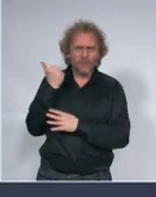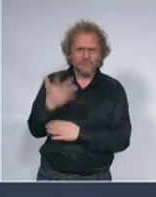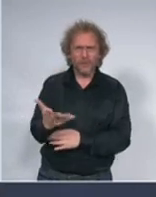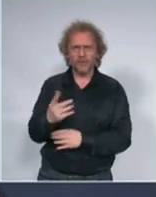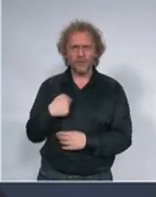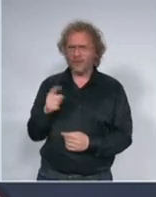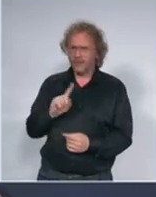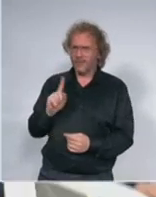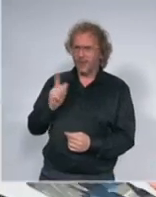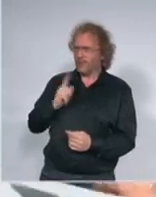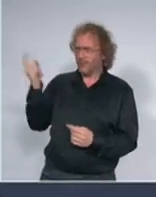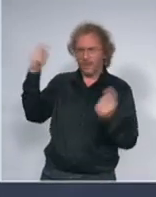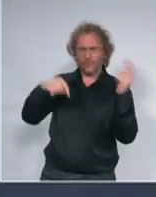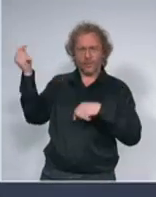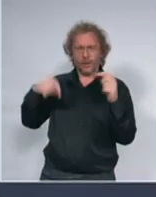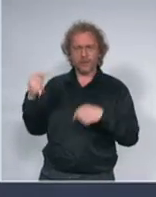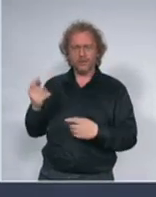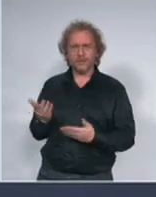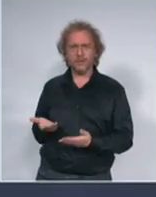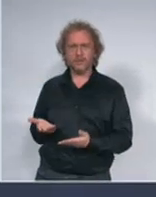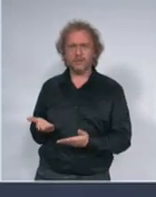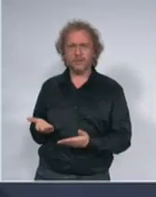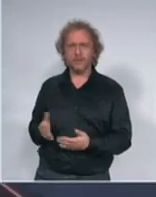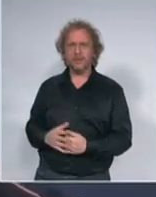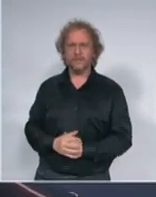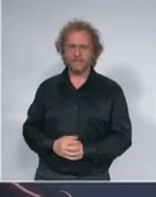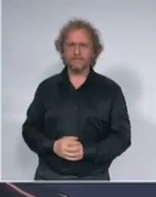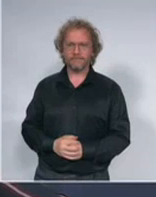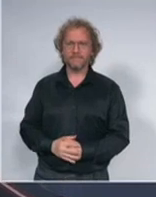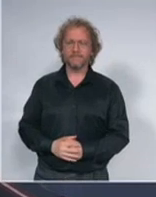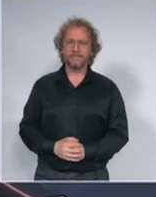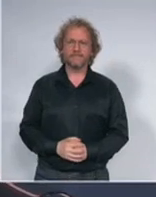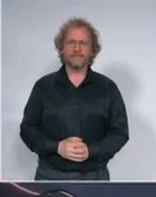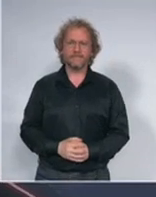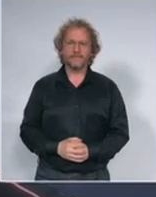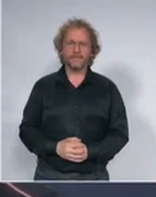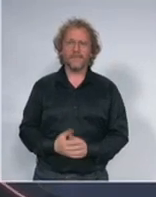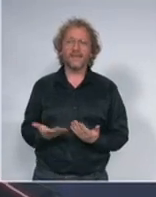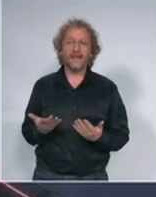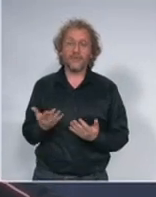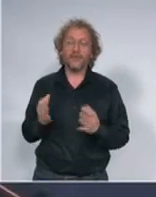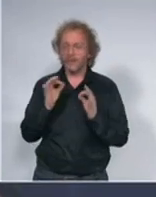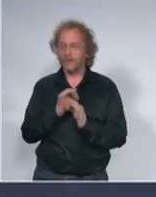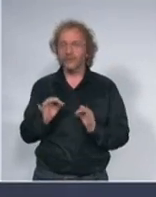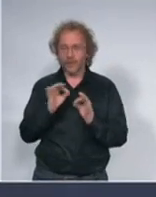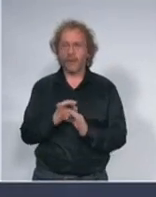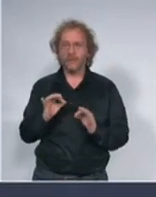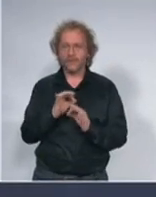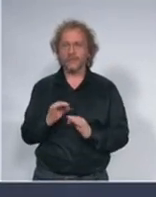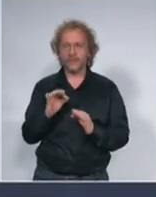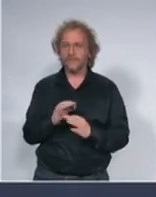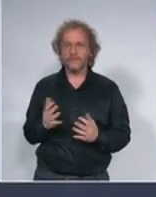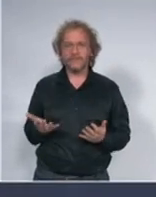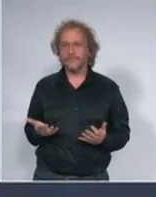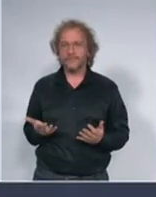a ovo je bilo pre svih ovih fotografija, tako da će to, nažalost, ostati i za nas, i za naše